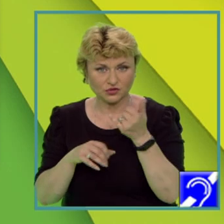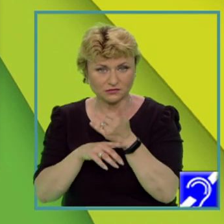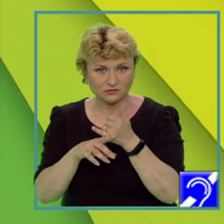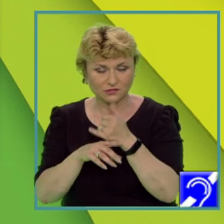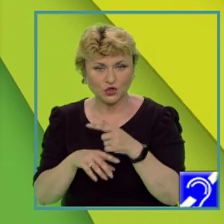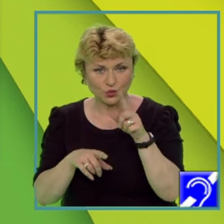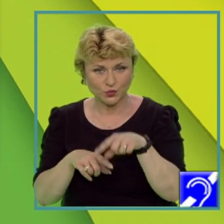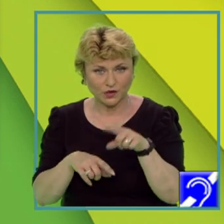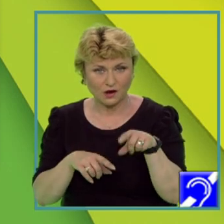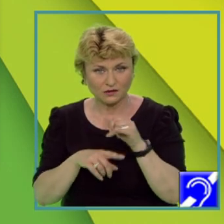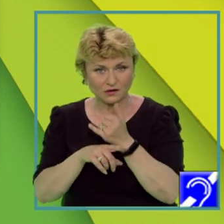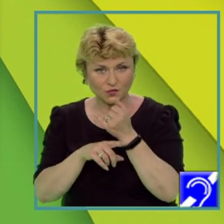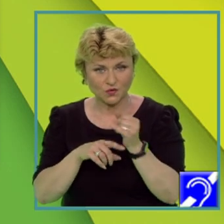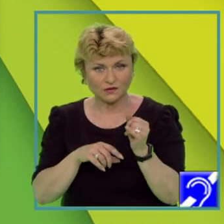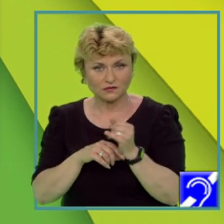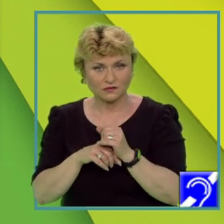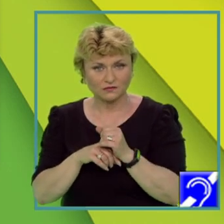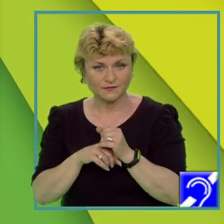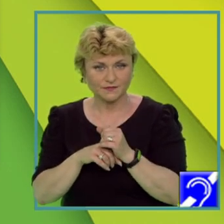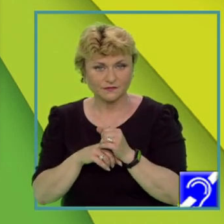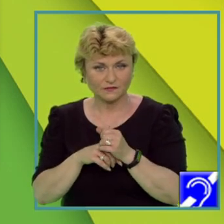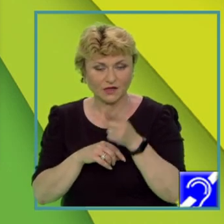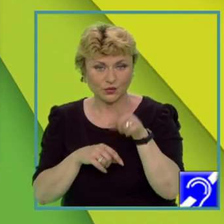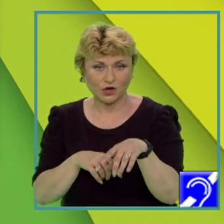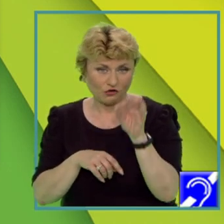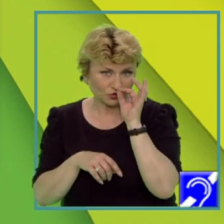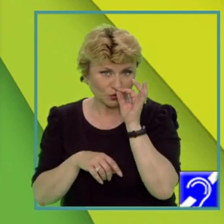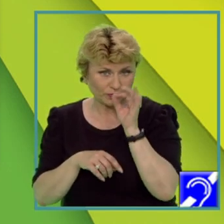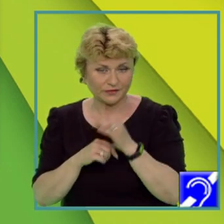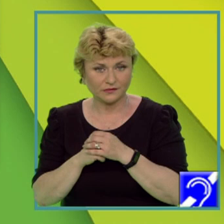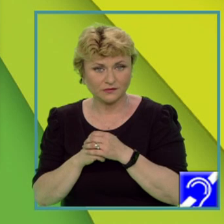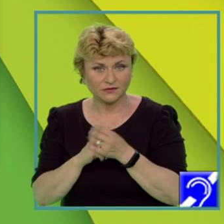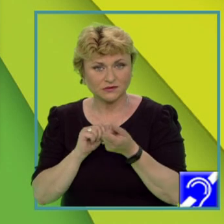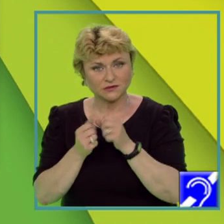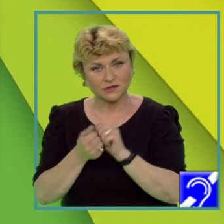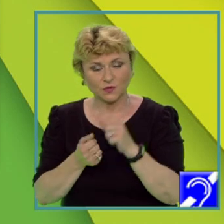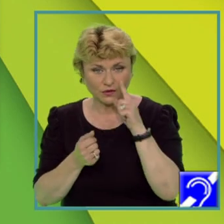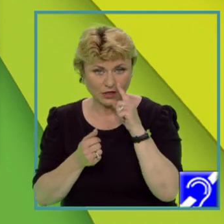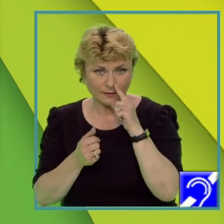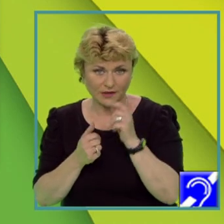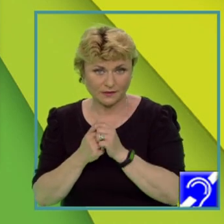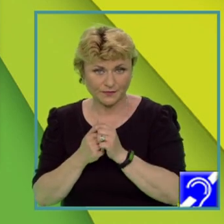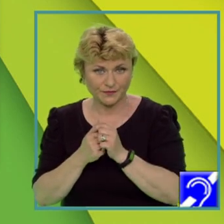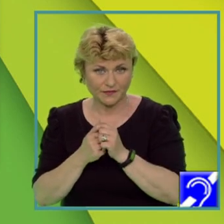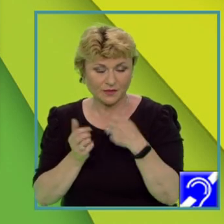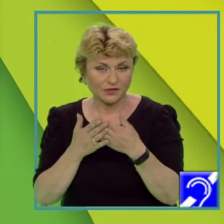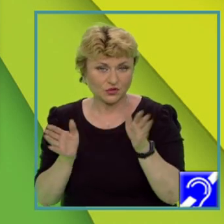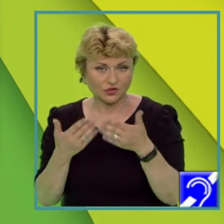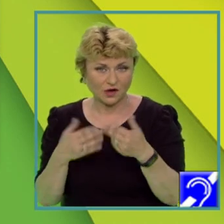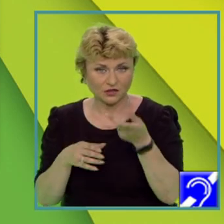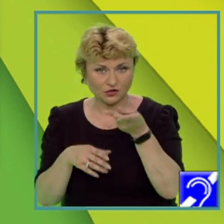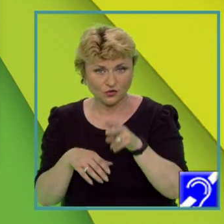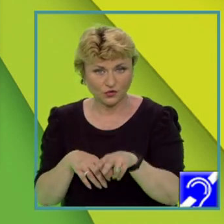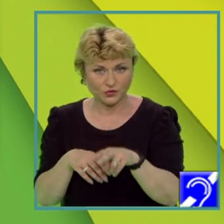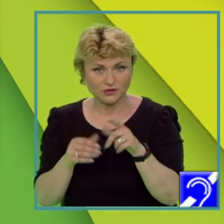luna ianuarie, luna octombrie sau noiembrie. Pentru oricare două luni